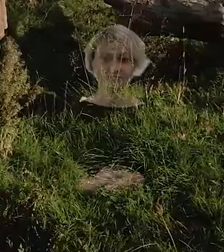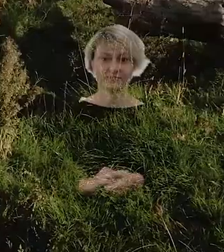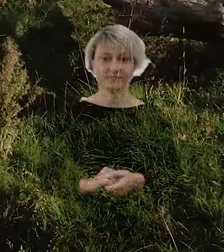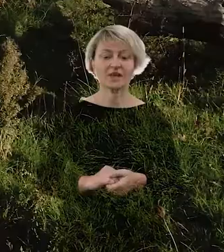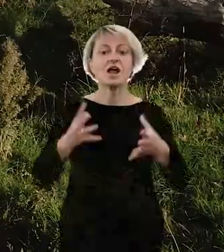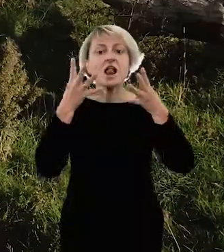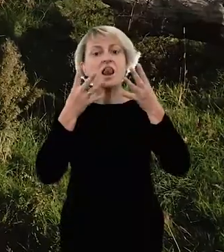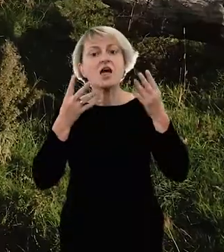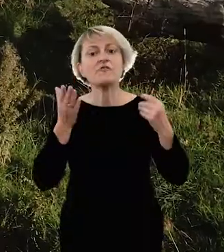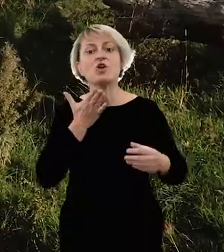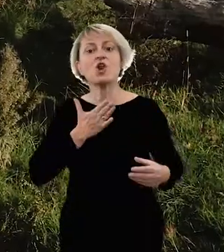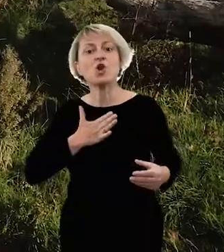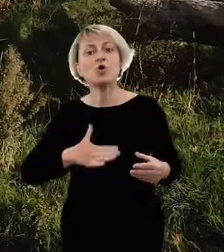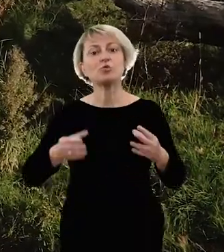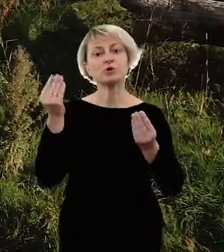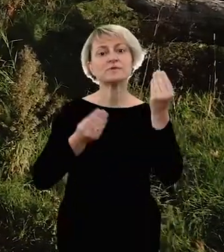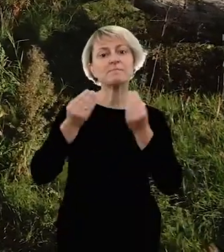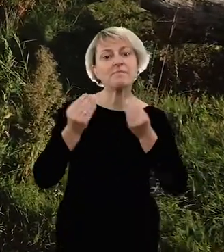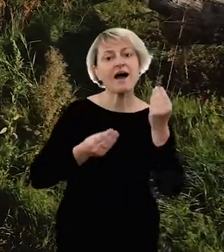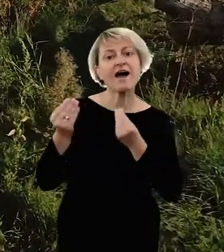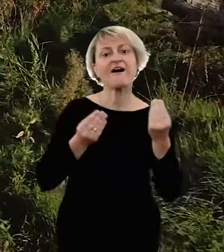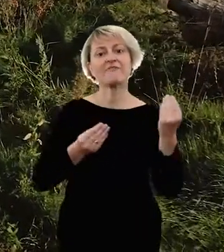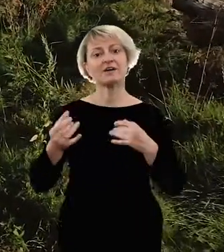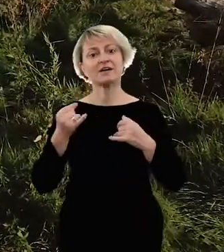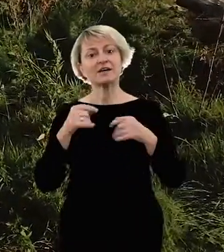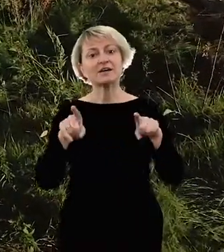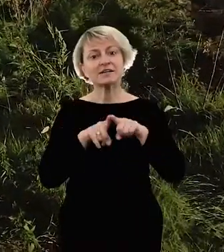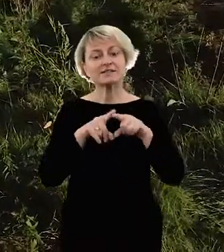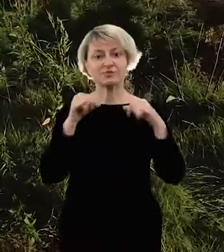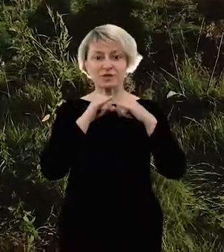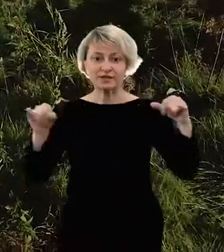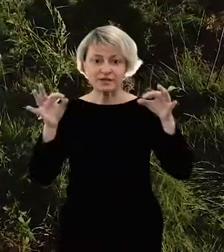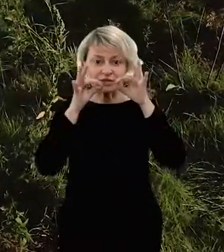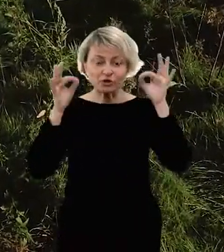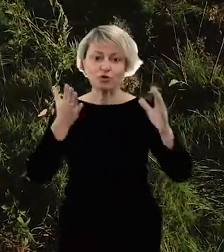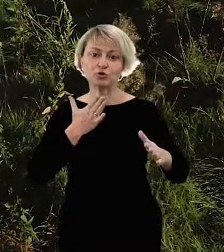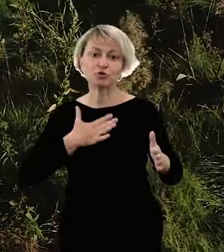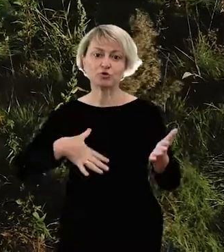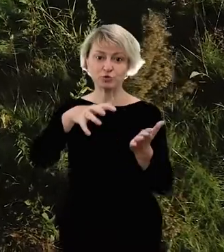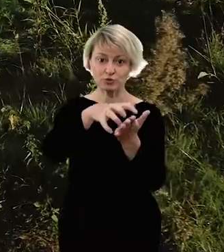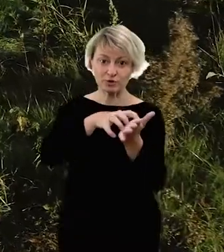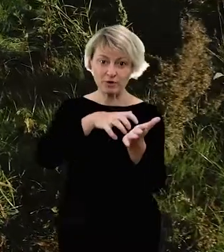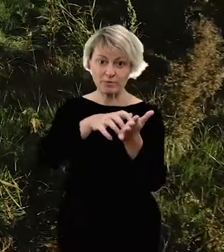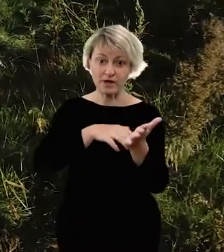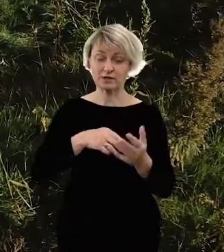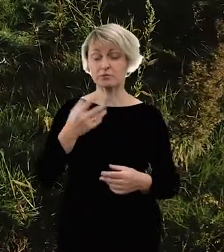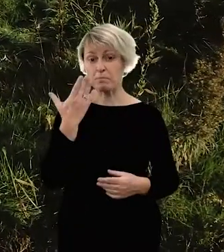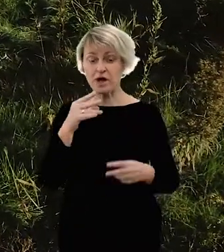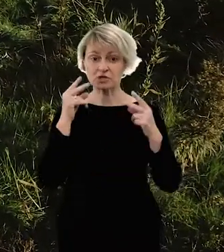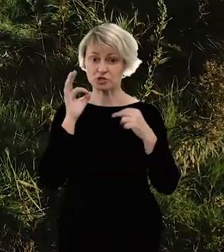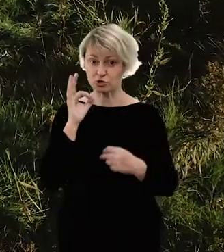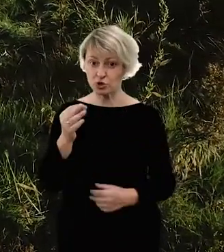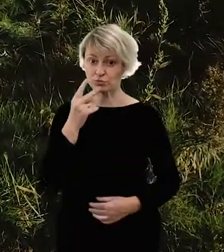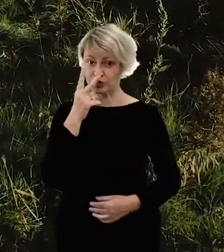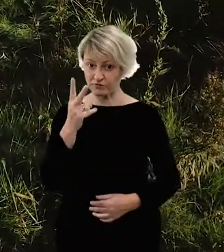Lwy uwielbiają harce, uwielbiają zabawy, no i jak inne koty uwielbiają też drapanie. To świetnie widzimy chociażby po